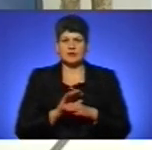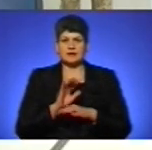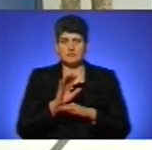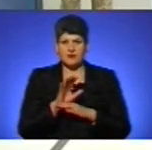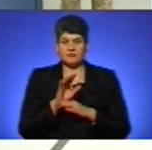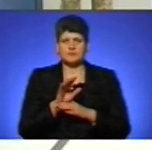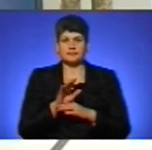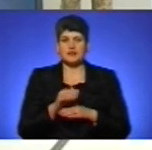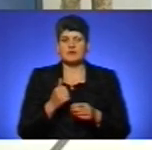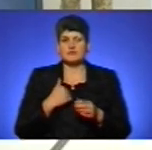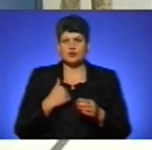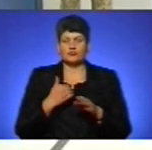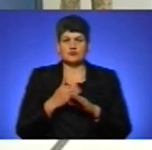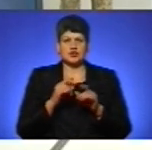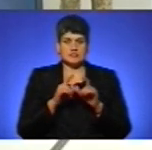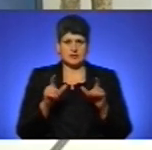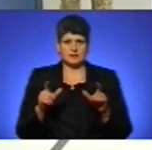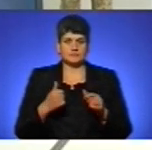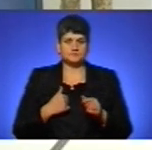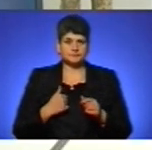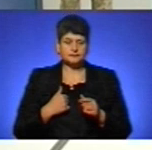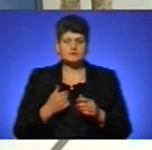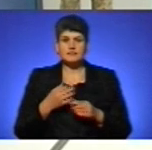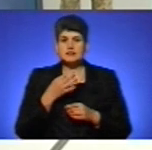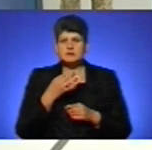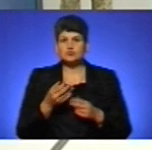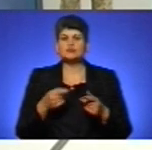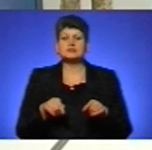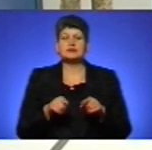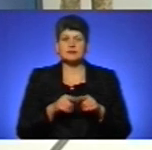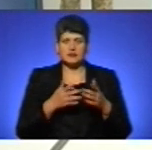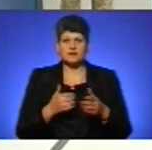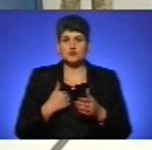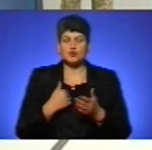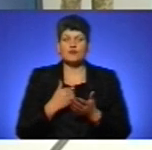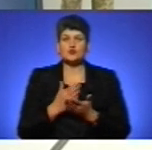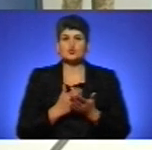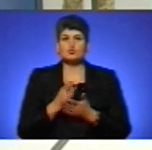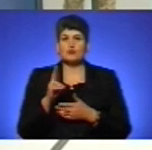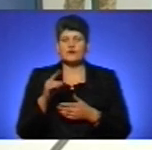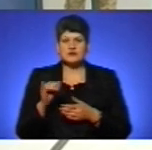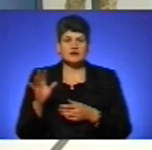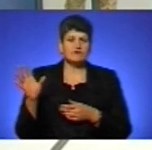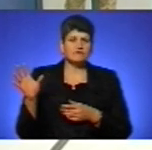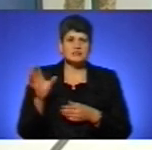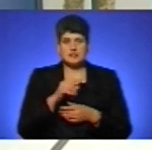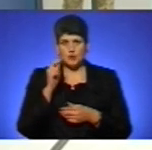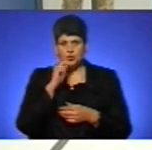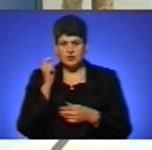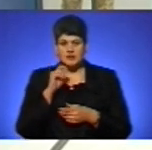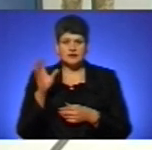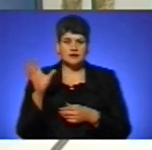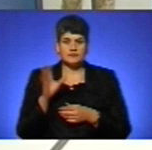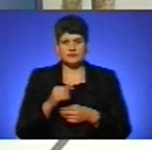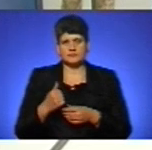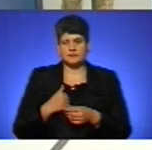визначення військової частини Збройних сил України. Скажу так, що військовослужбовці всієї України, всіх Збройних сил